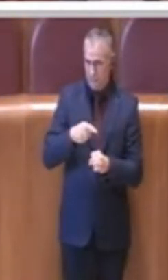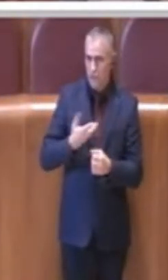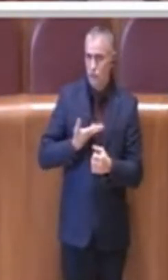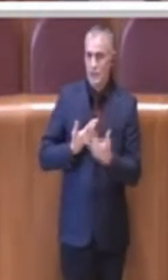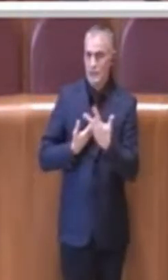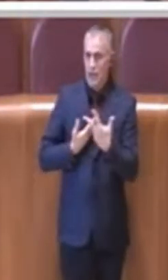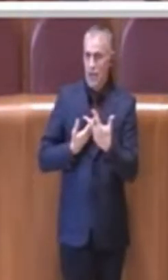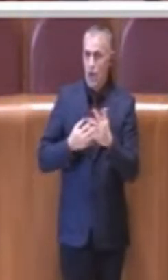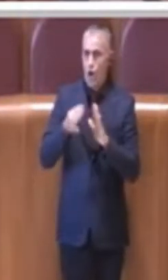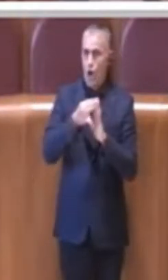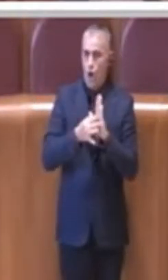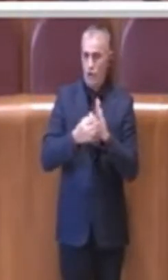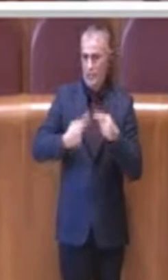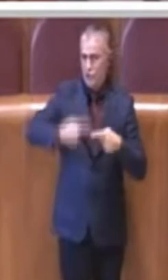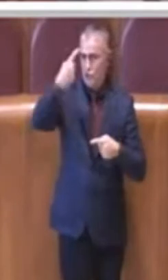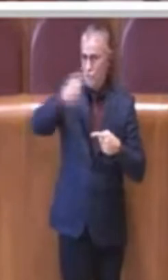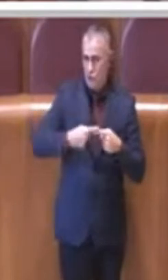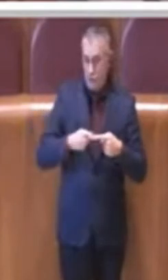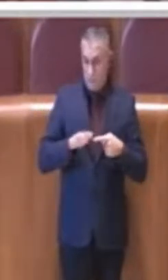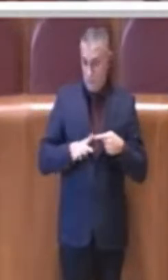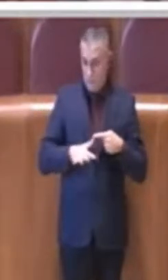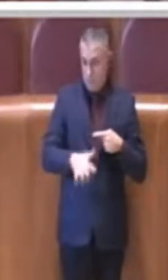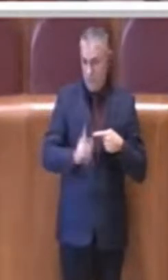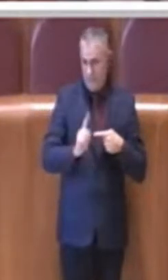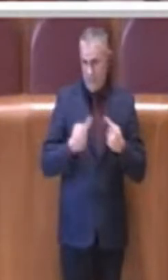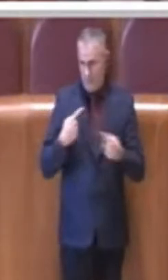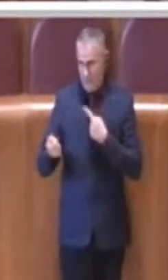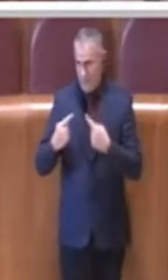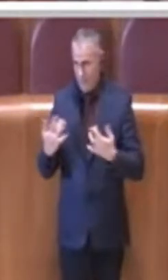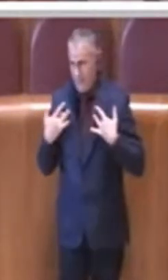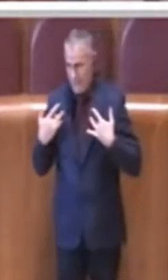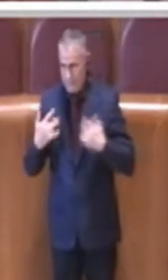ordini del giorno che a breve discuteremo. Grazie.